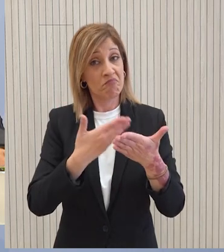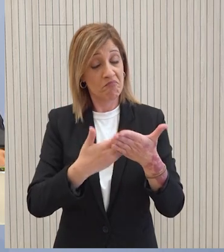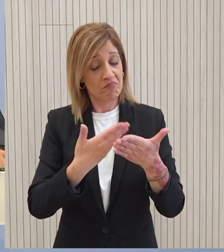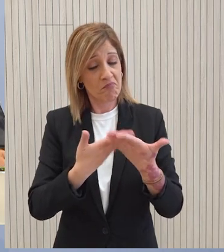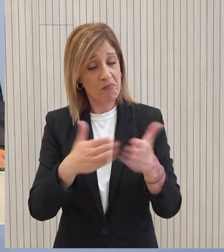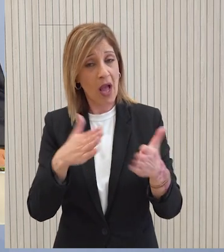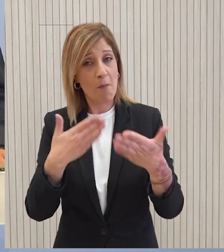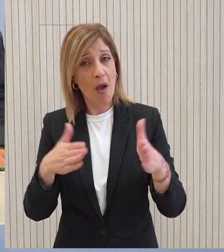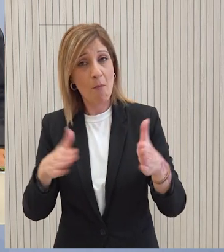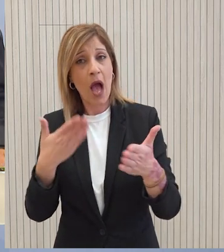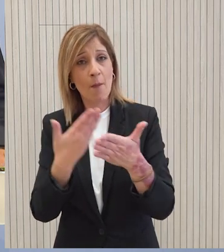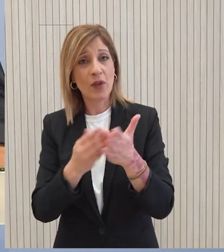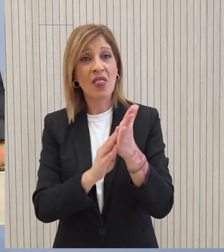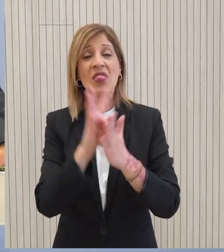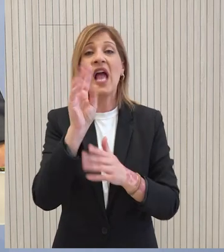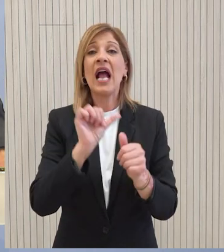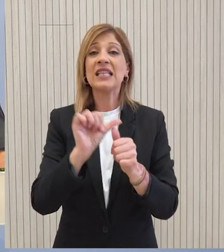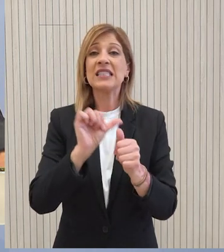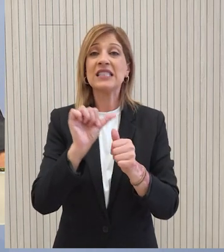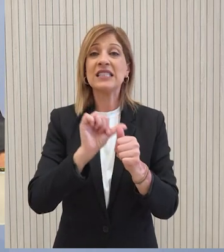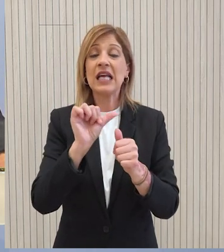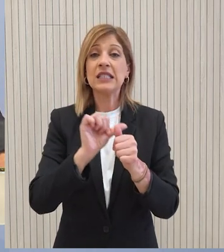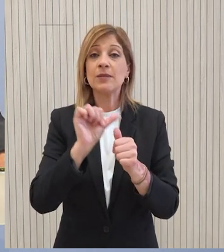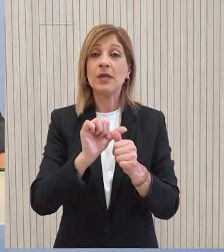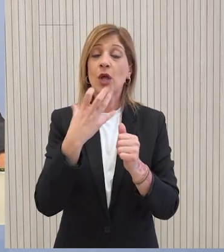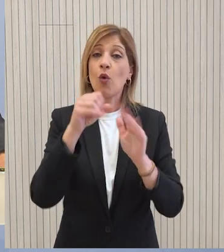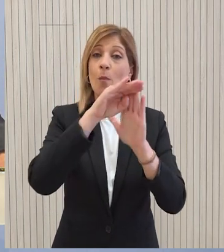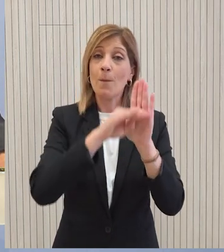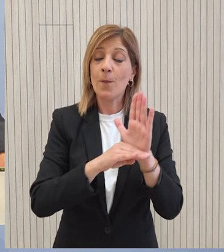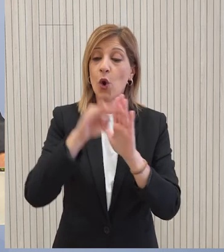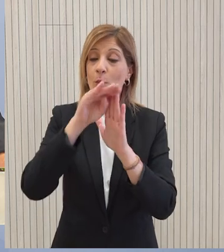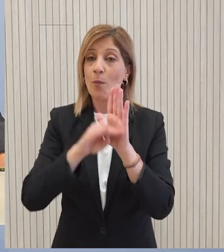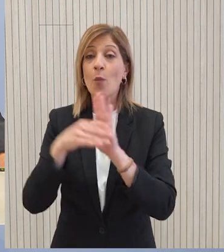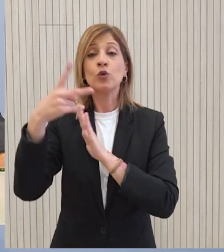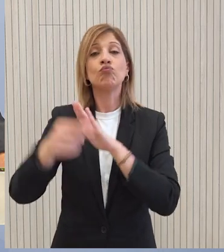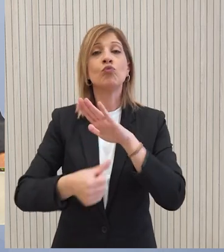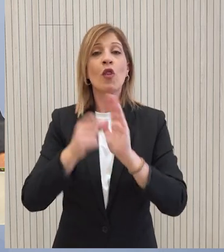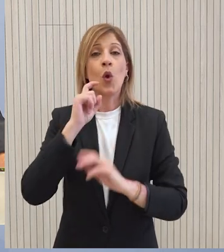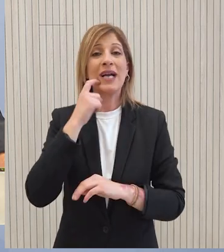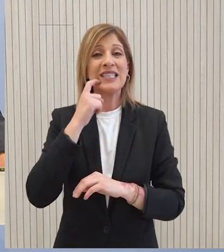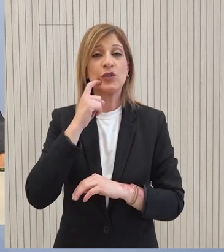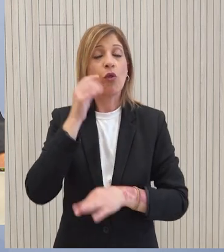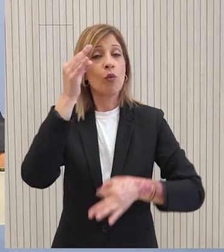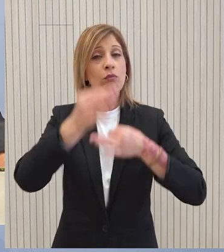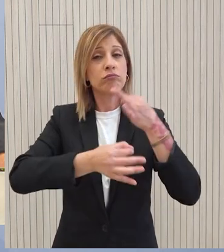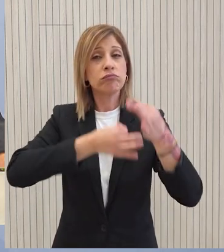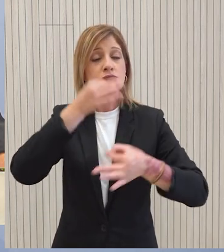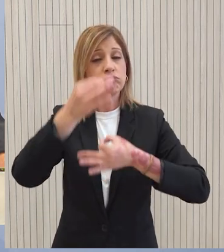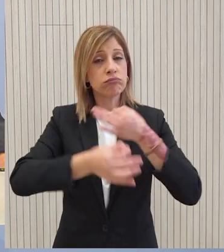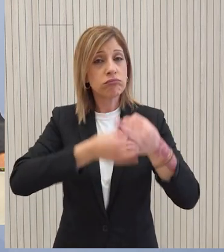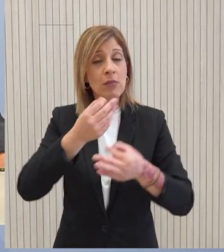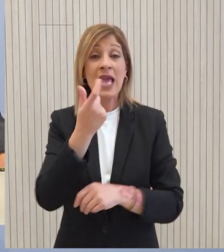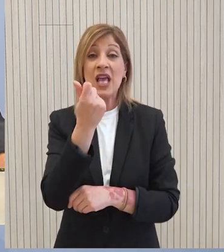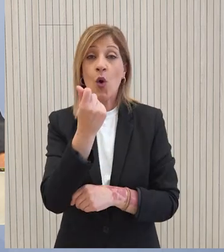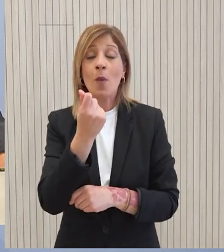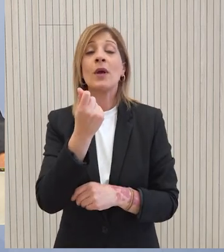14 μήνες διακυβέρνησης, θέτοντας σε υλοποίηση το φιλόδοξο πρόγραμμα διακυβέρνησης του Πρόεδρου Χρυστοδουλίδη, μέσα από μια υπεύθυνη και ενυφάλια